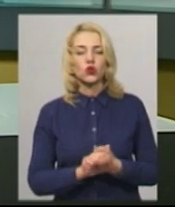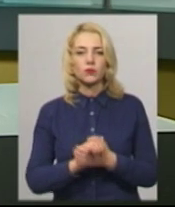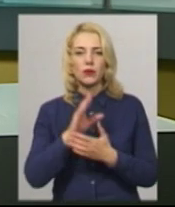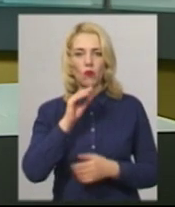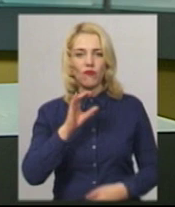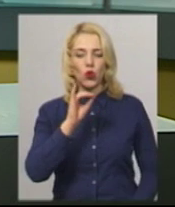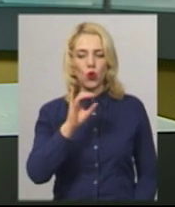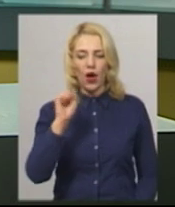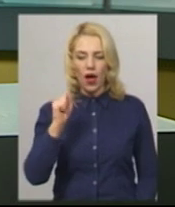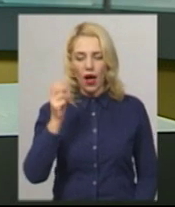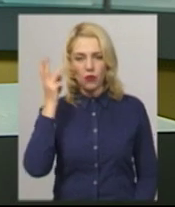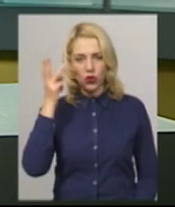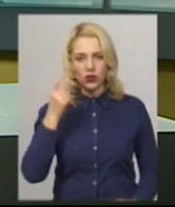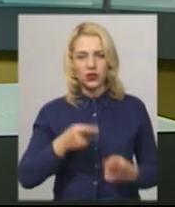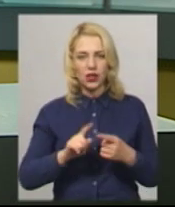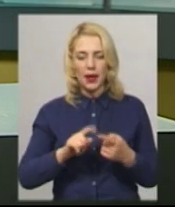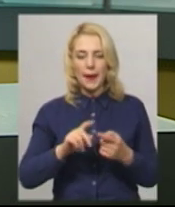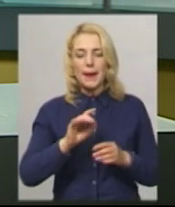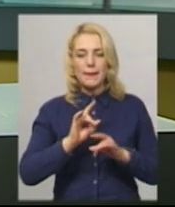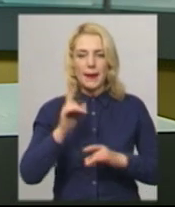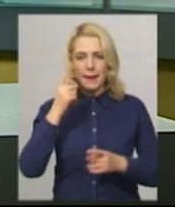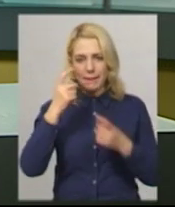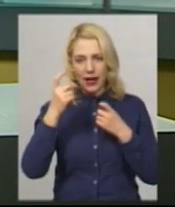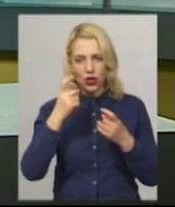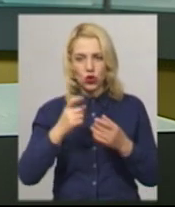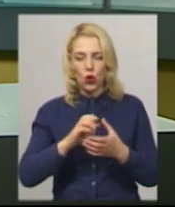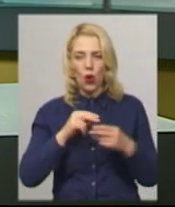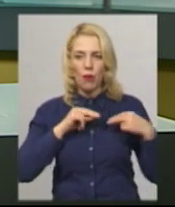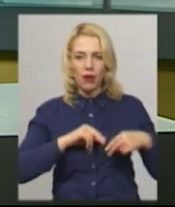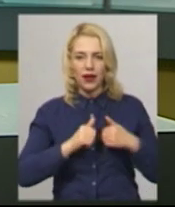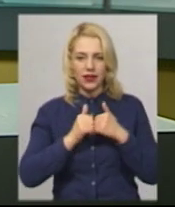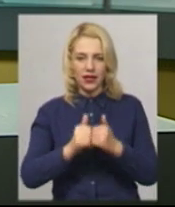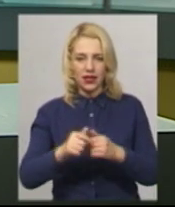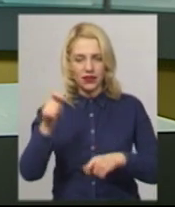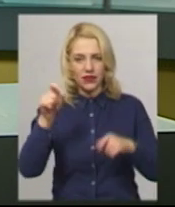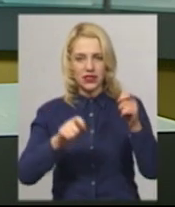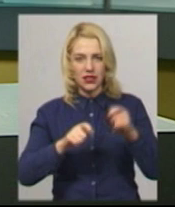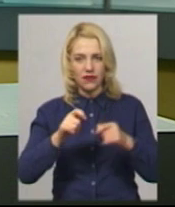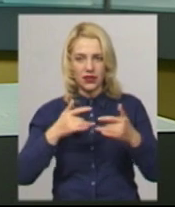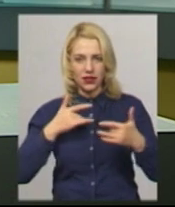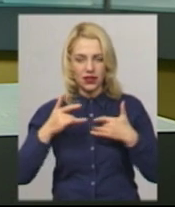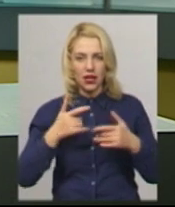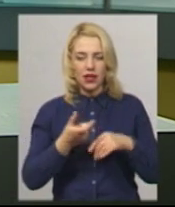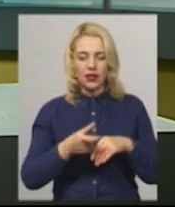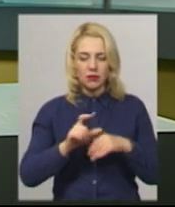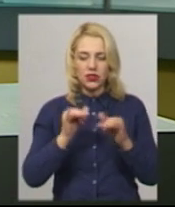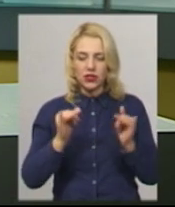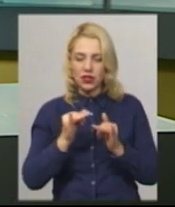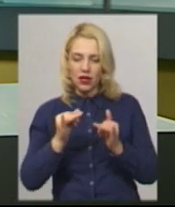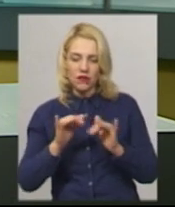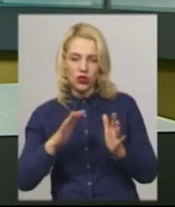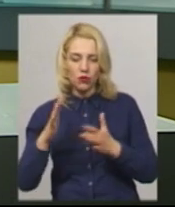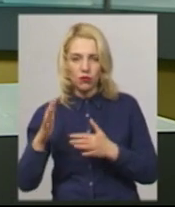ЮА Поділля – медіапартнер Всеукраїнського театрального фестивалю «Старіцький СЄТФС-2019». Найцікавіші моменти зі